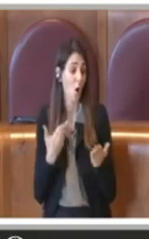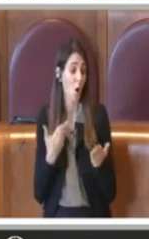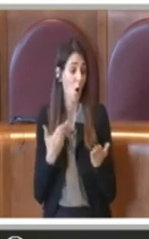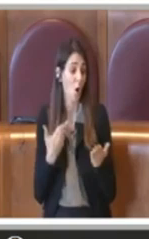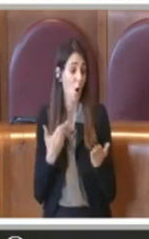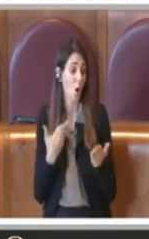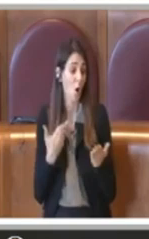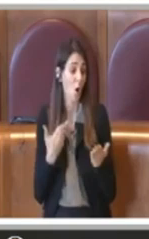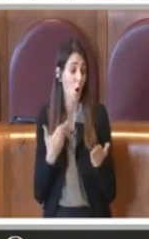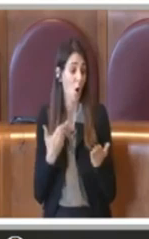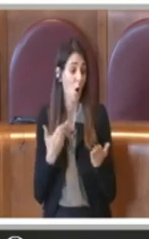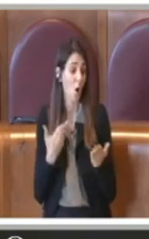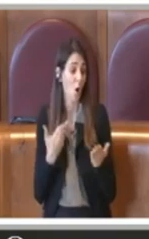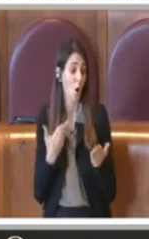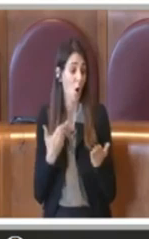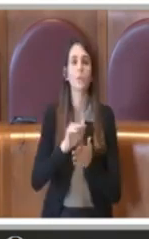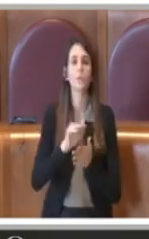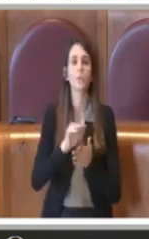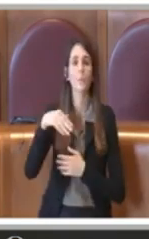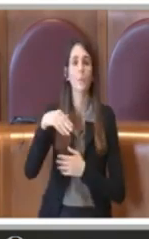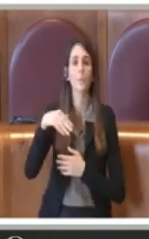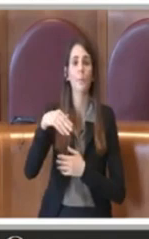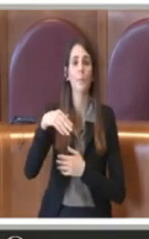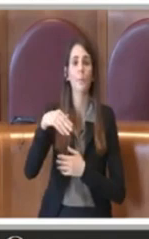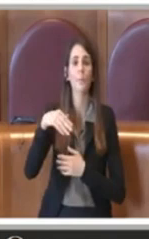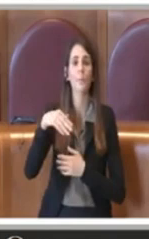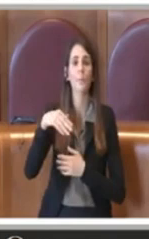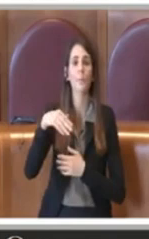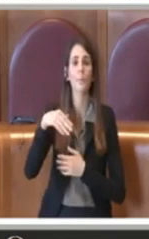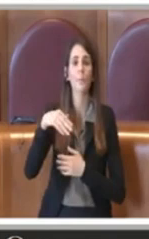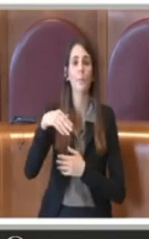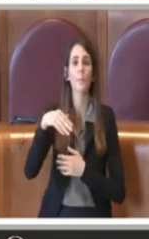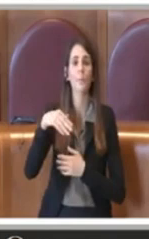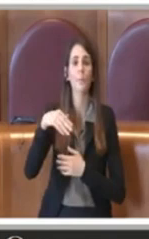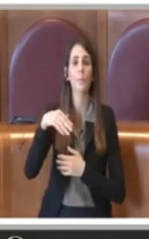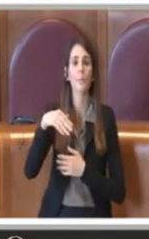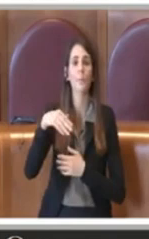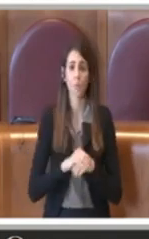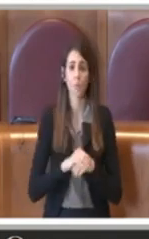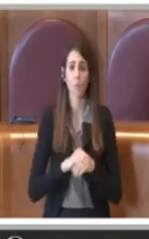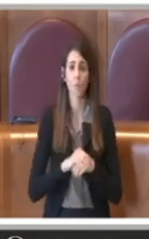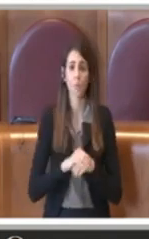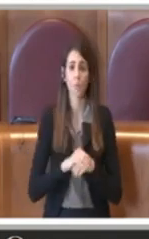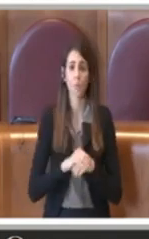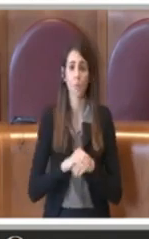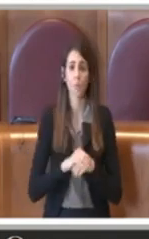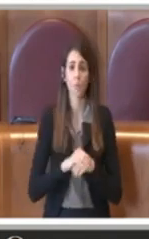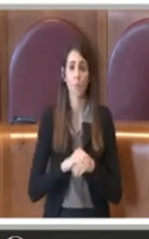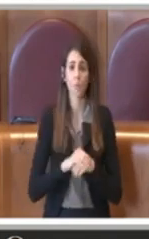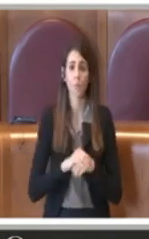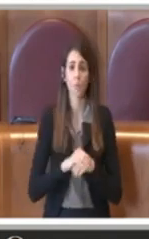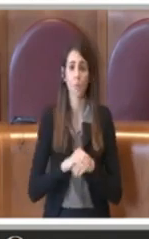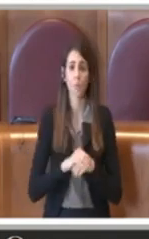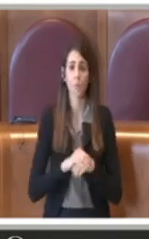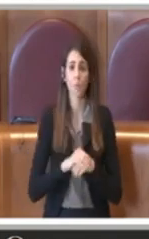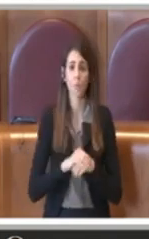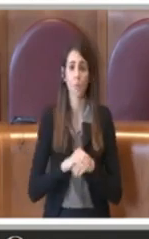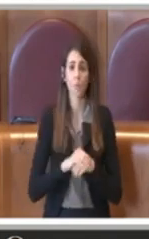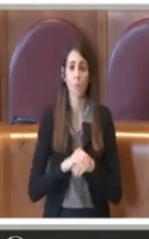cui, detto francamente, non credo che ci si debba dire molto altro su questo argomento,